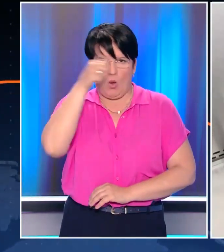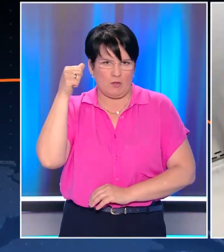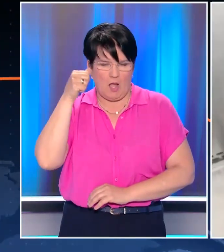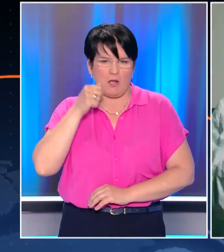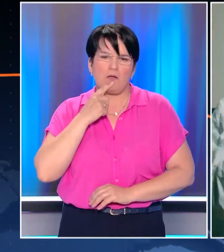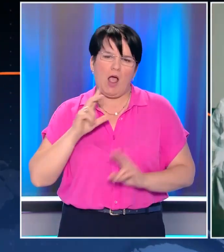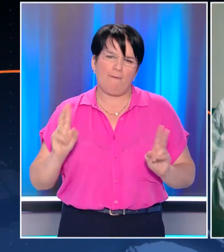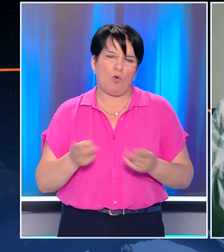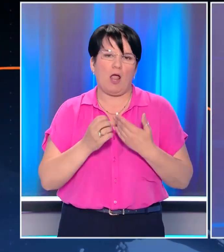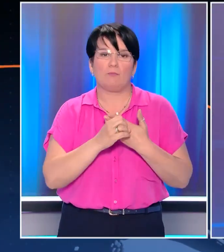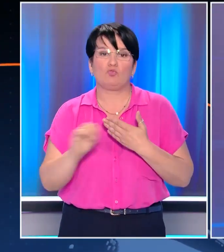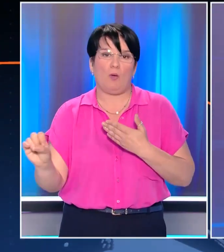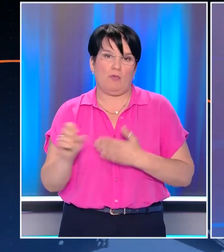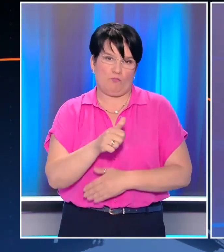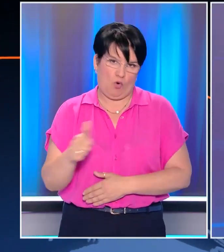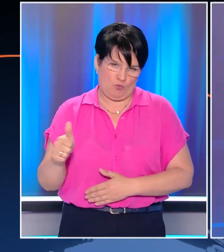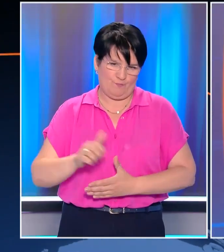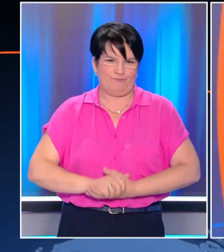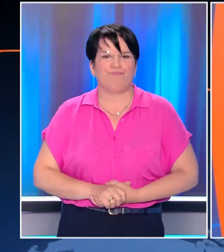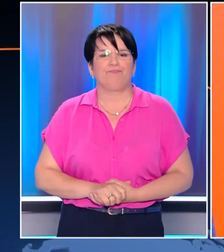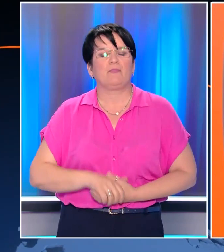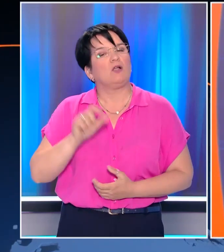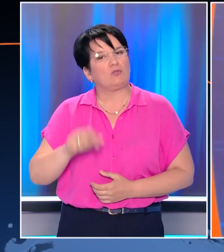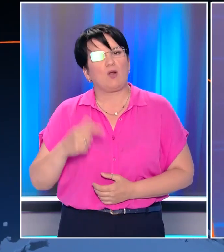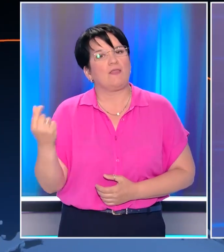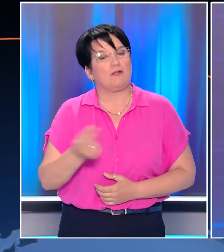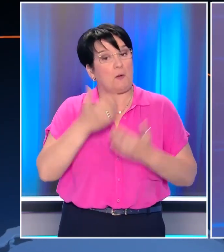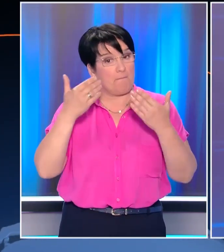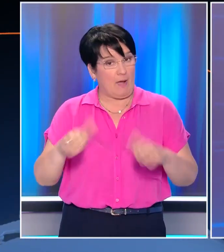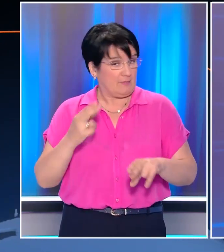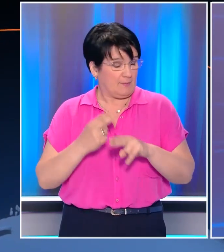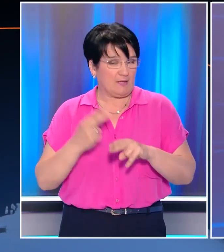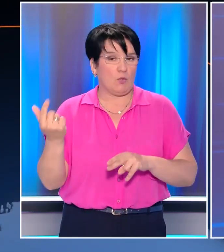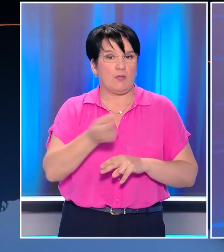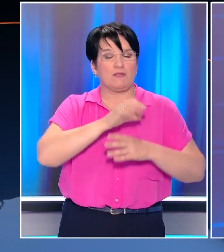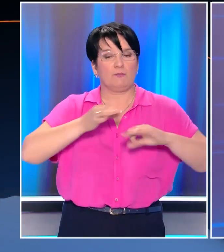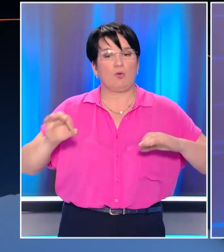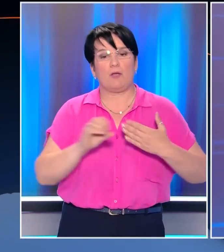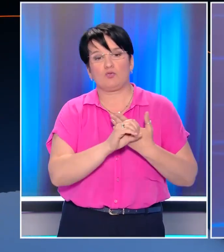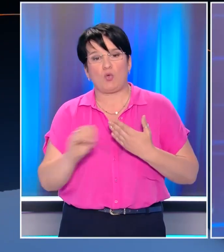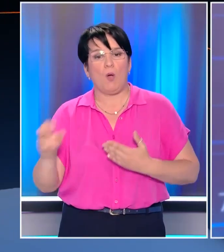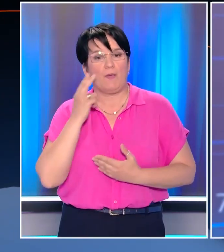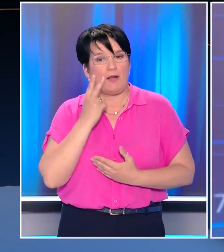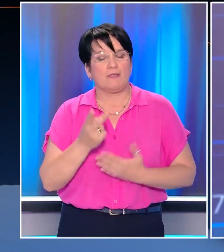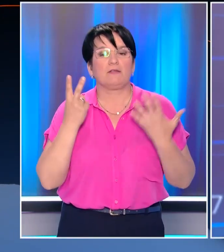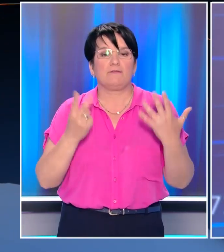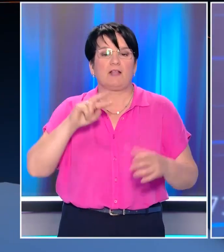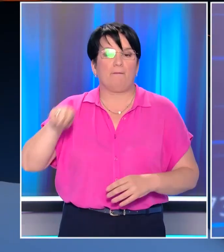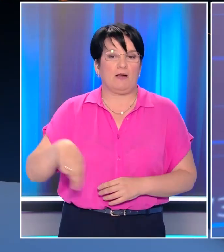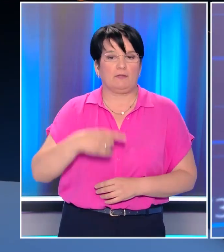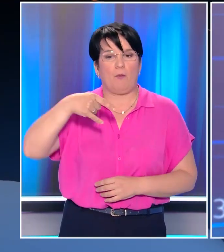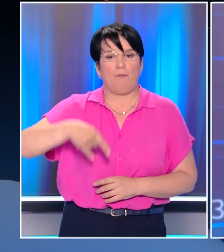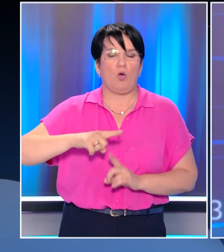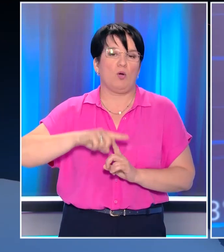όπως αποκάλυψε το όπεν. Και στο σημείο αυτό το δελτίο μας ολοκληρώθηκε όλη η επικαιρότητα αναλυτικά στο κεντρικό δελτίο